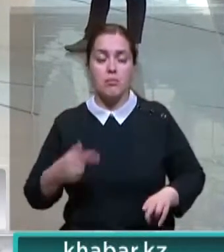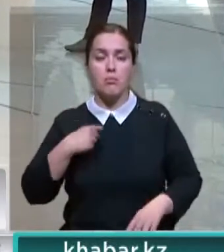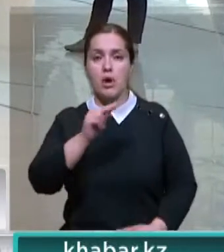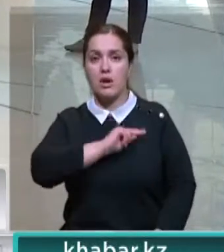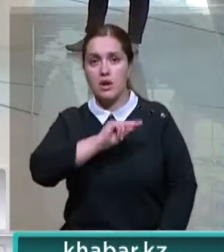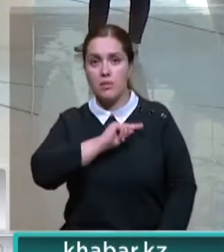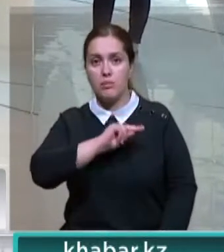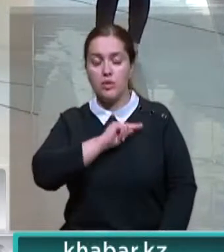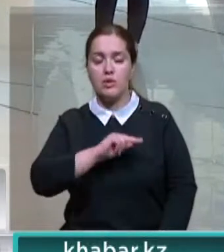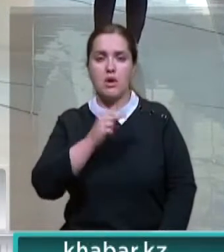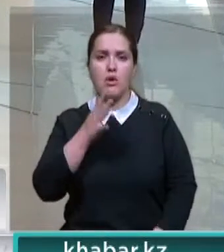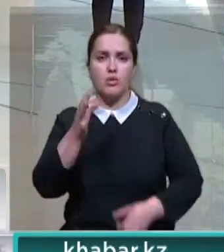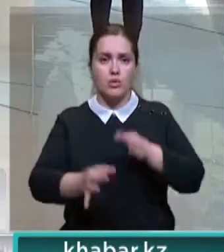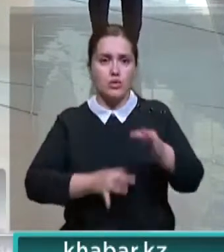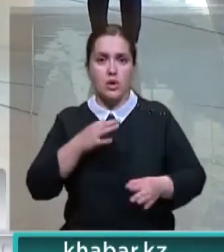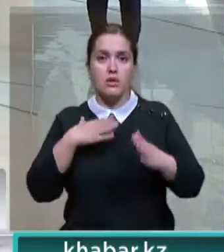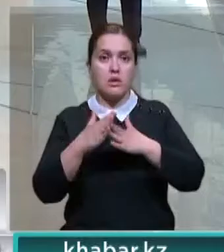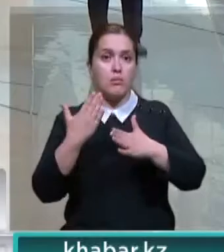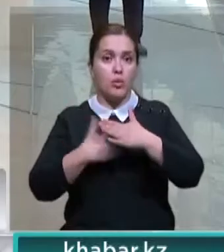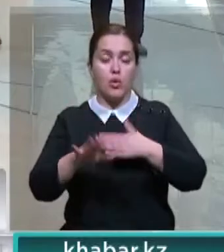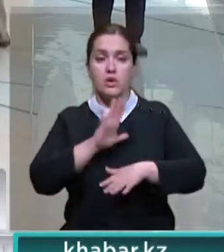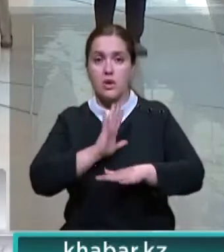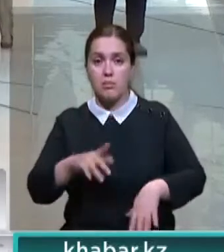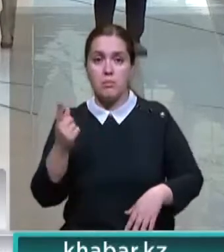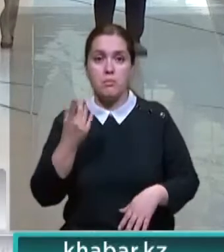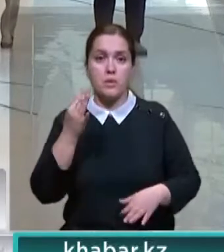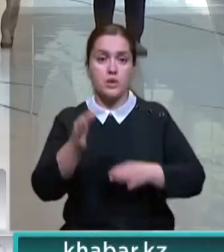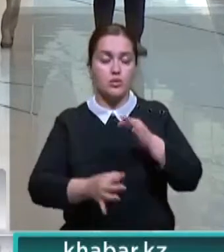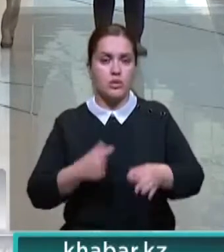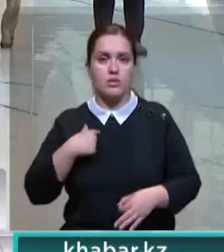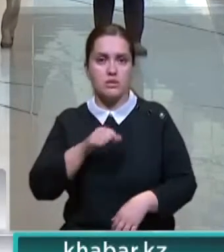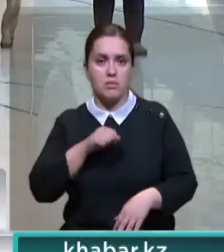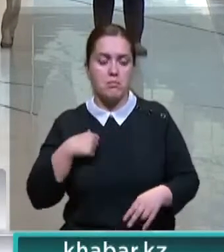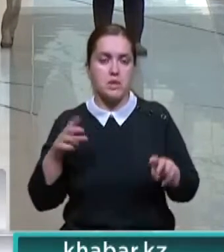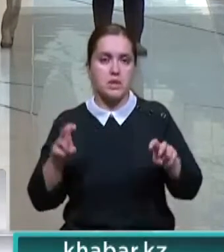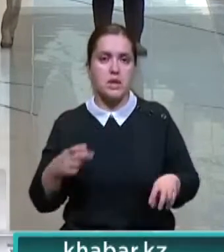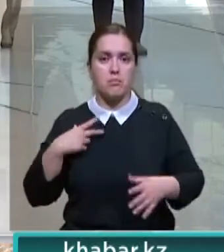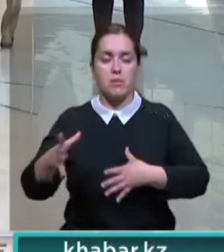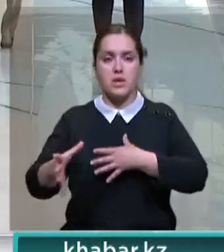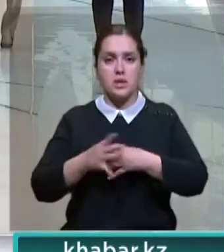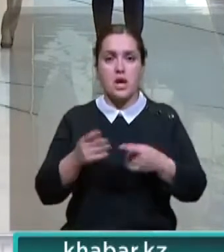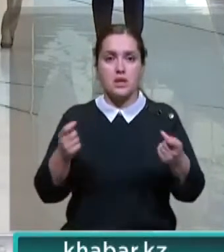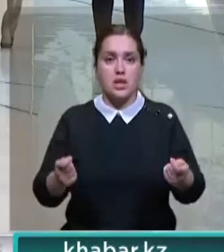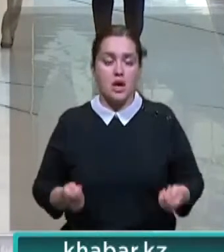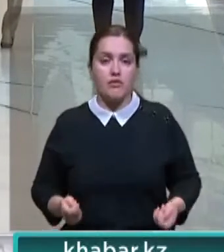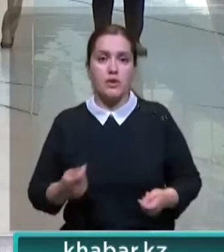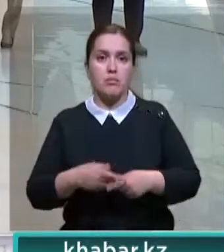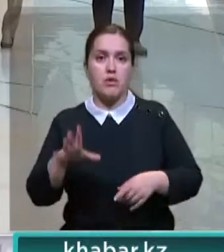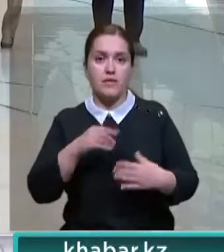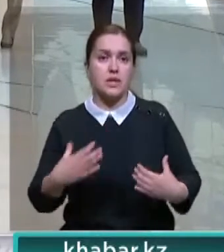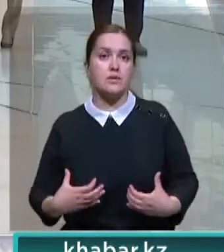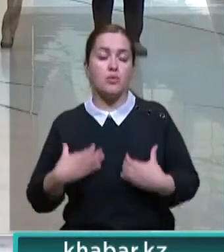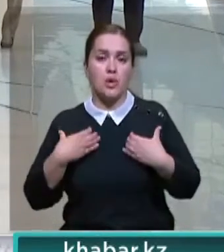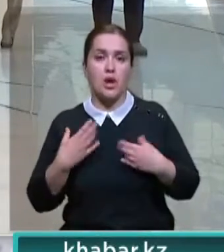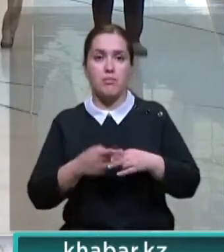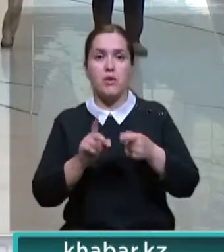работали днем и ночью, домой не уходили. Первые пять суток я сама сидела мы со своими заведующими, потому что все испугались. Это